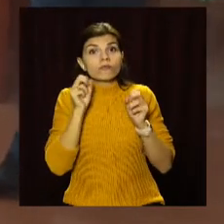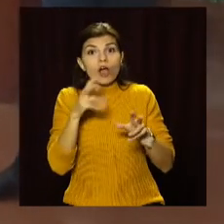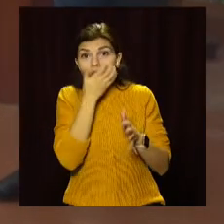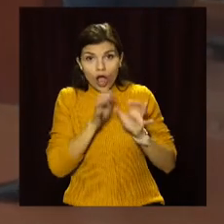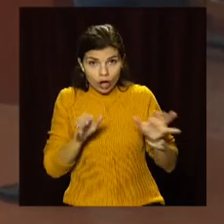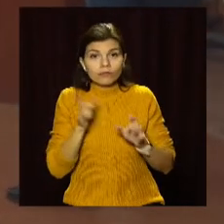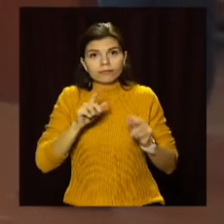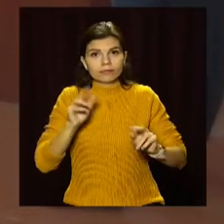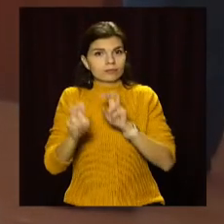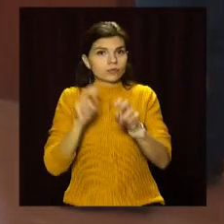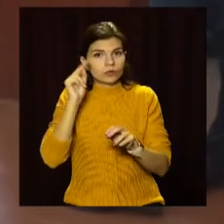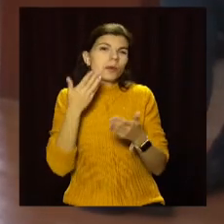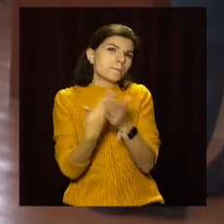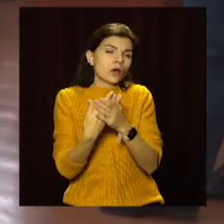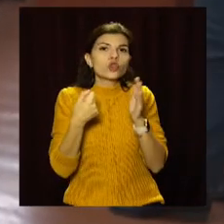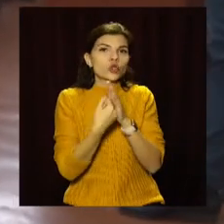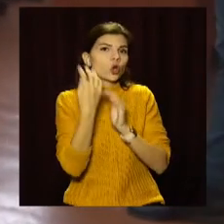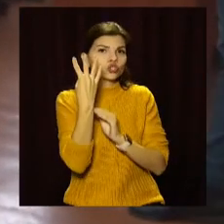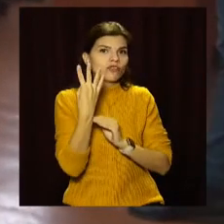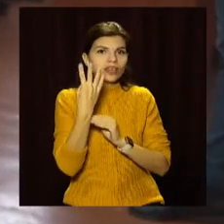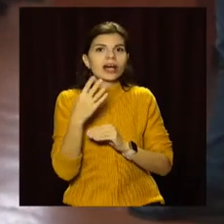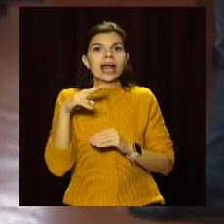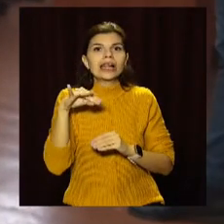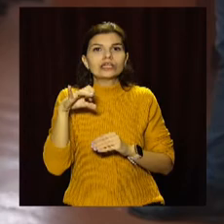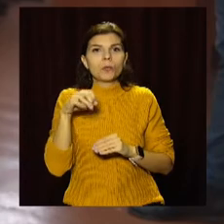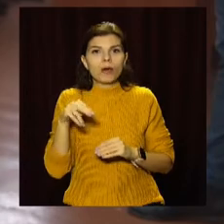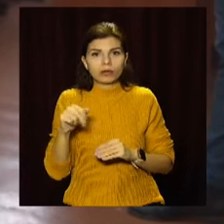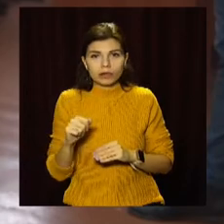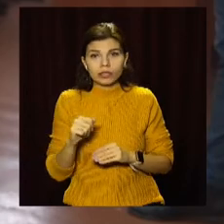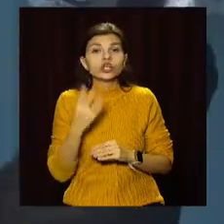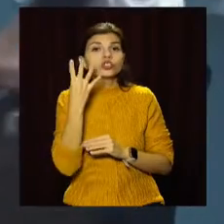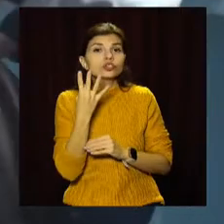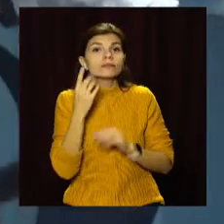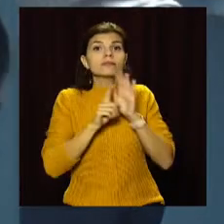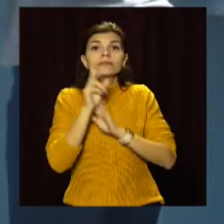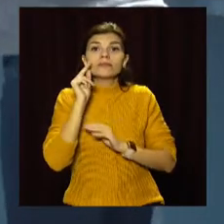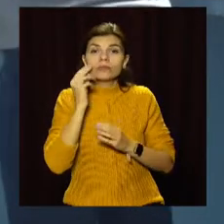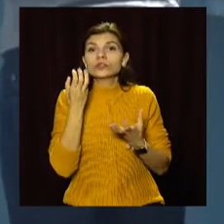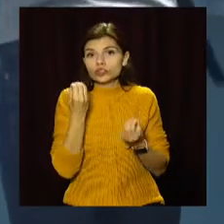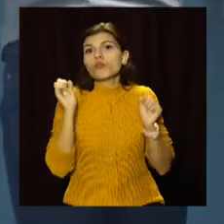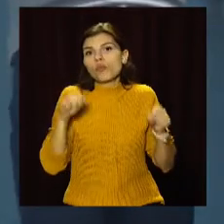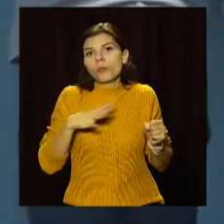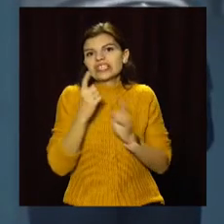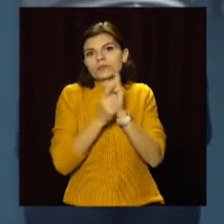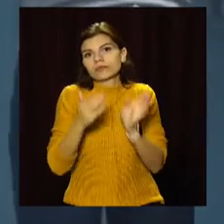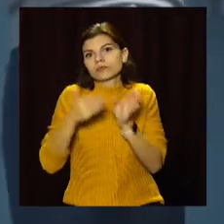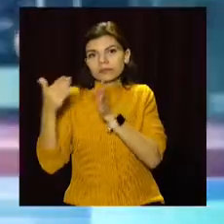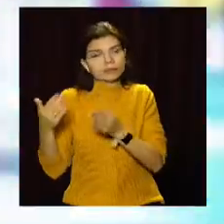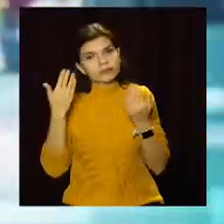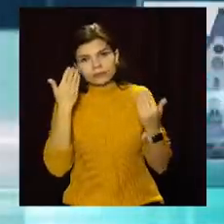Орієнтовно до 4 листопада включно. Дату початку занять можуть ще змінити.